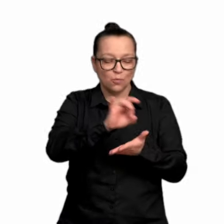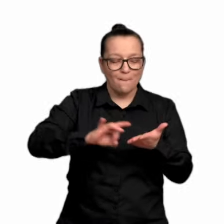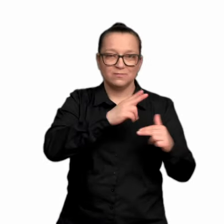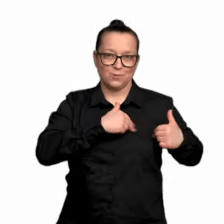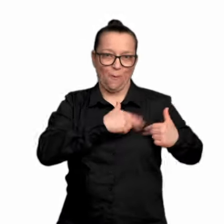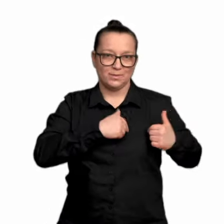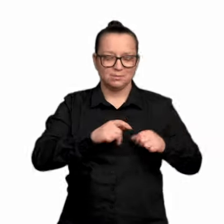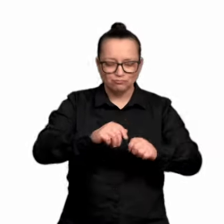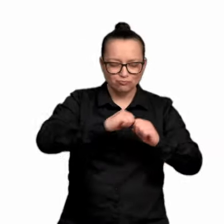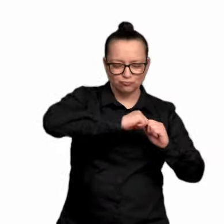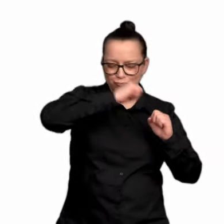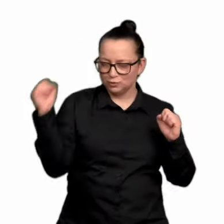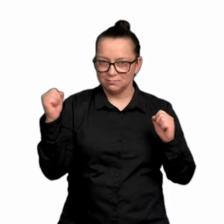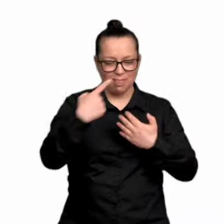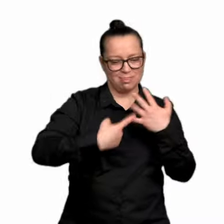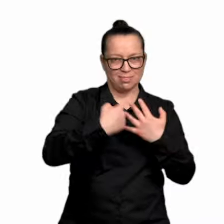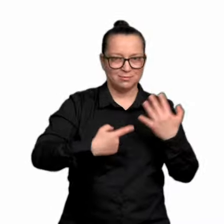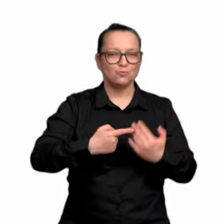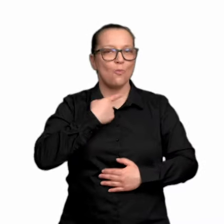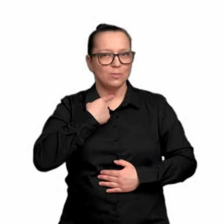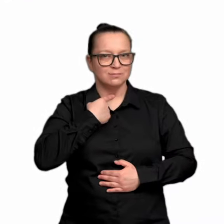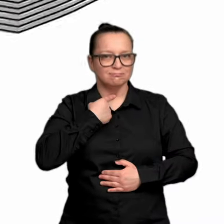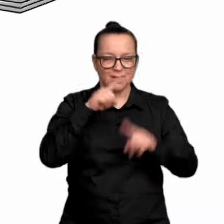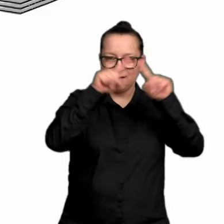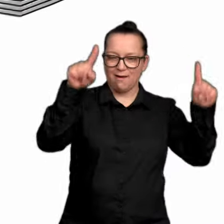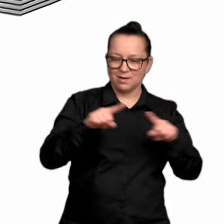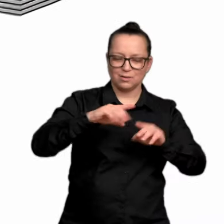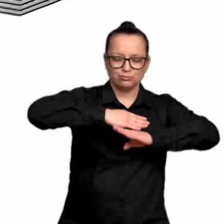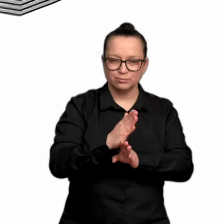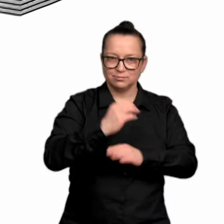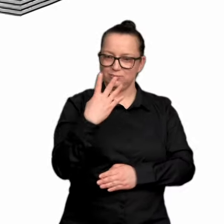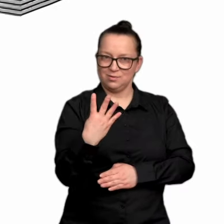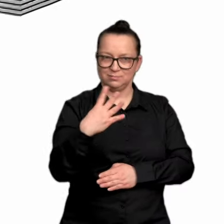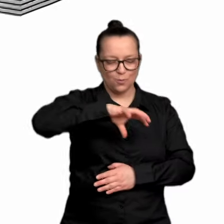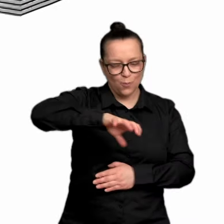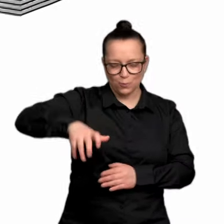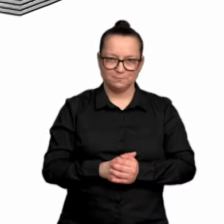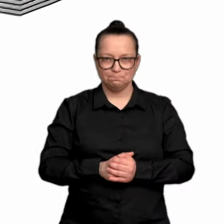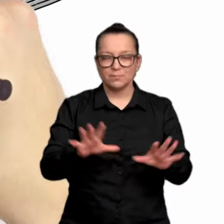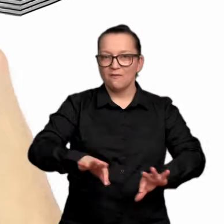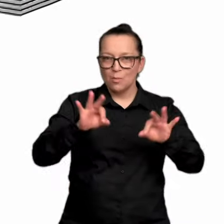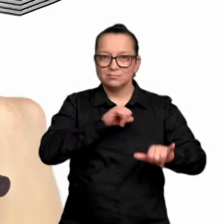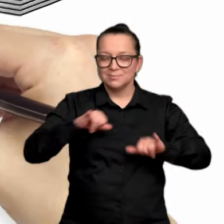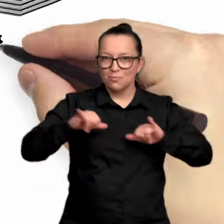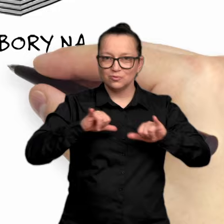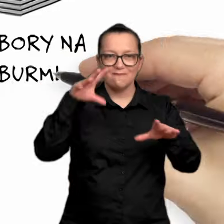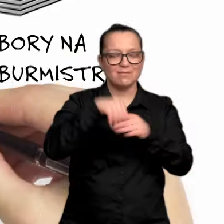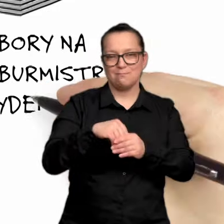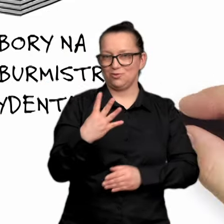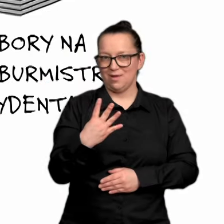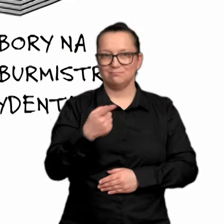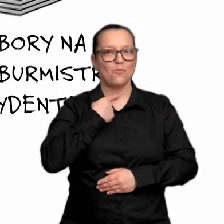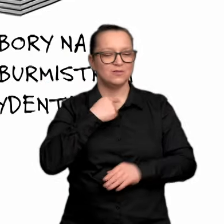urnę i liczą głosy. Na wybory samorządowe składają się cztery odrębne głosowania. Komisja liczy karty z głosami